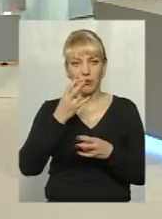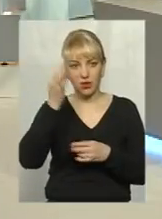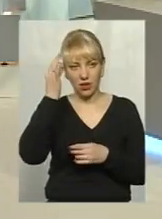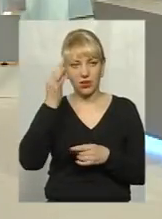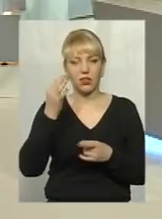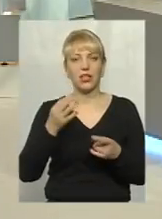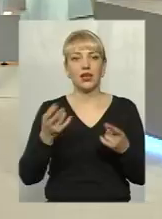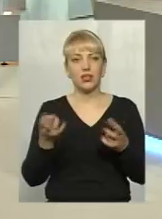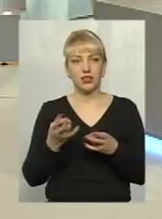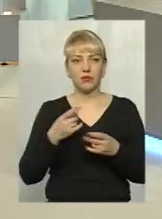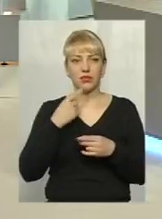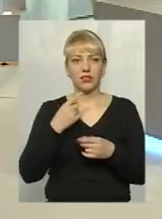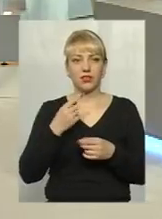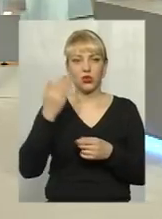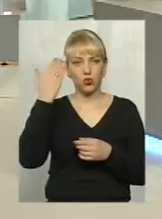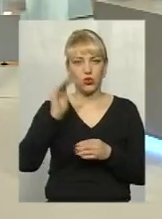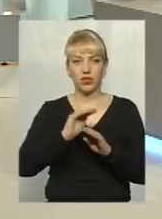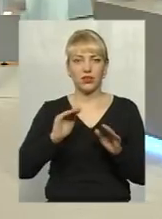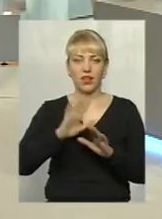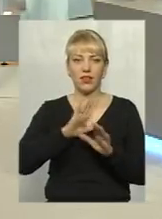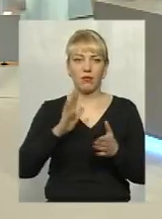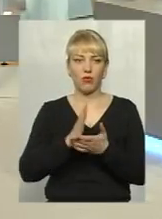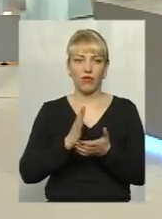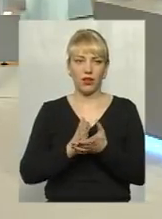не зайве нагадати. Чужих дітей не буває, все правильно кажете.